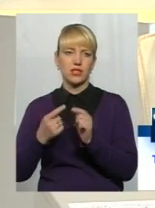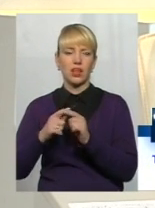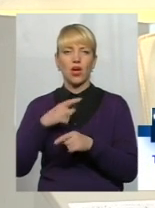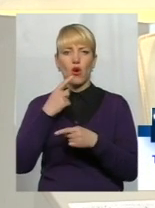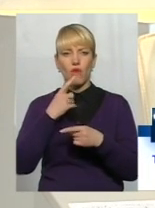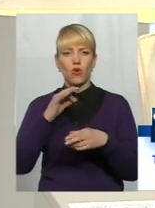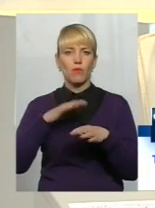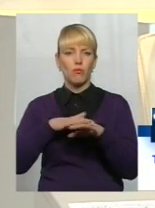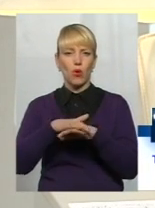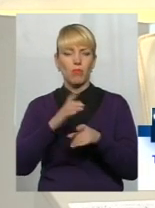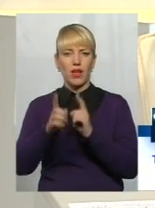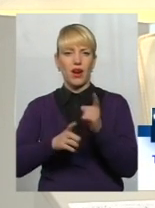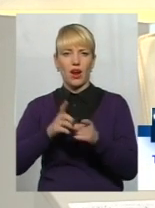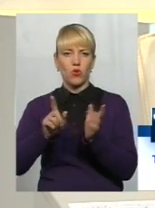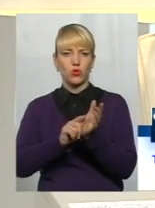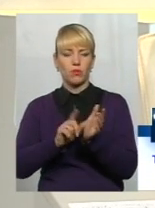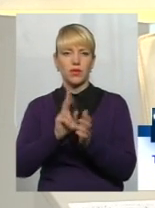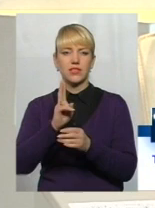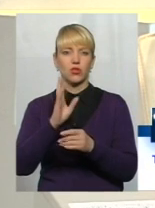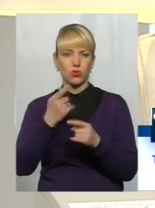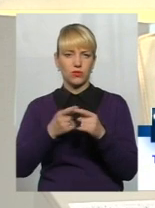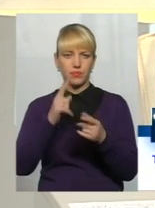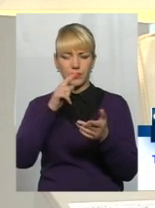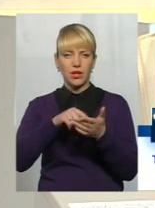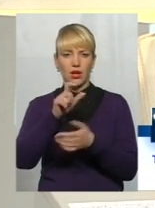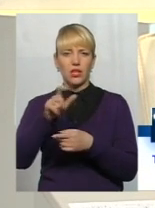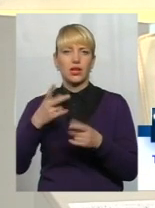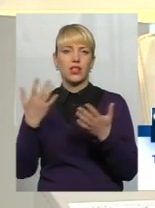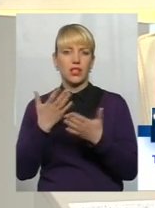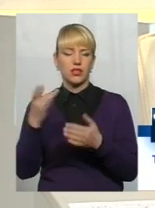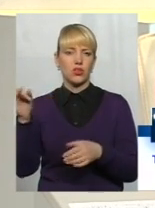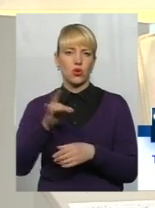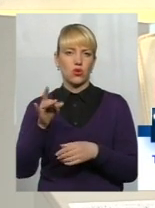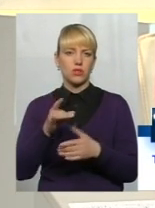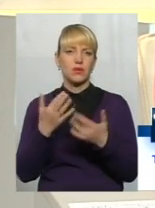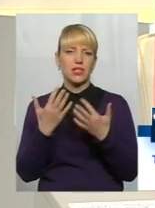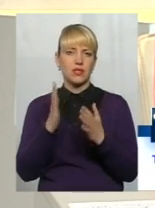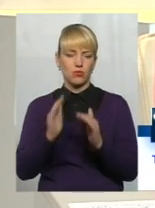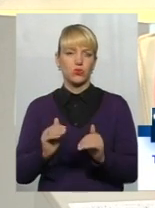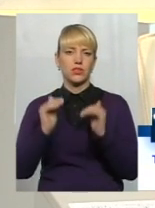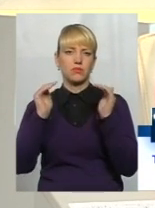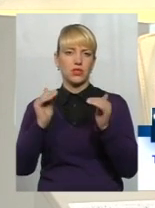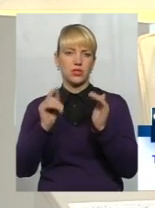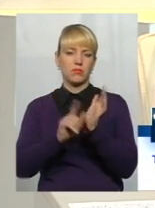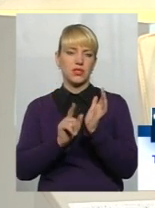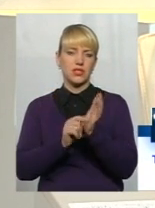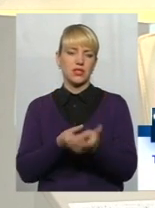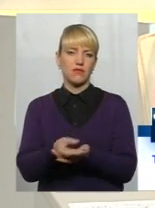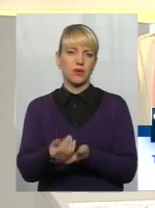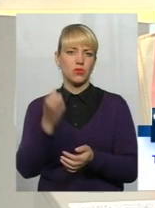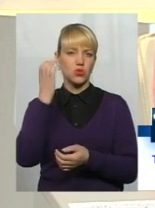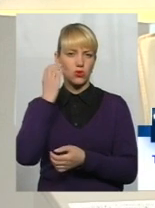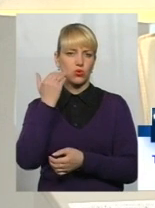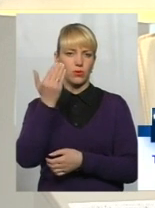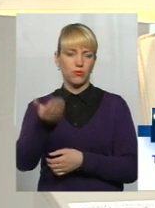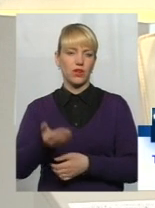перерахунок пенсії, кого він торкнеться і які розміри будуть, наскільки будуть збільшені пенсійні виплати. Слухаємо